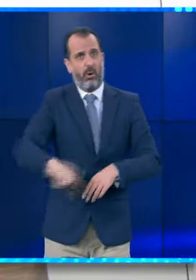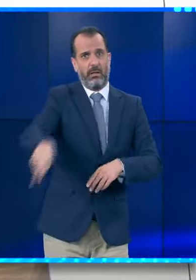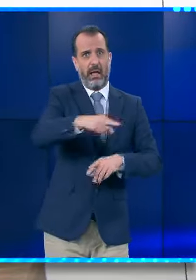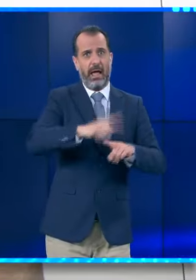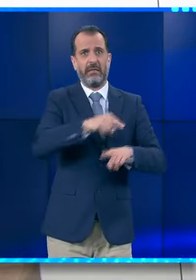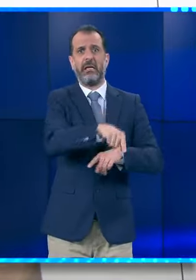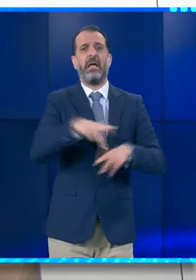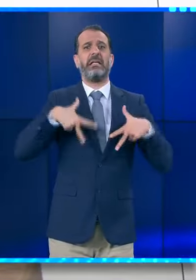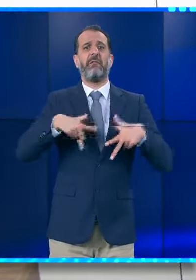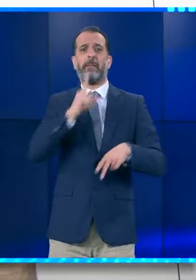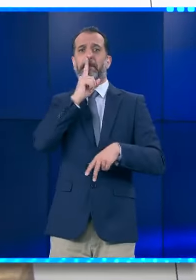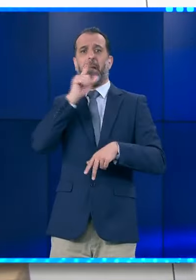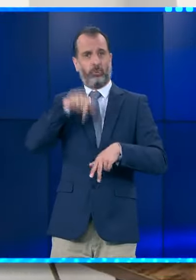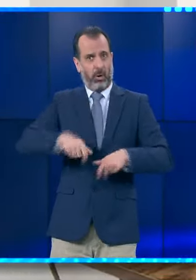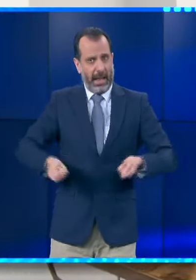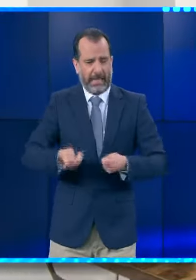δήλωσε ο πρόεδρος του ΠΑΣΟΚ.